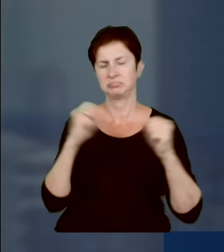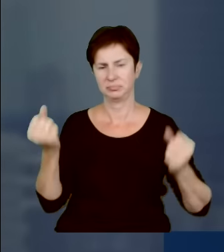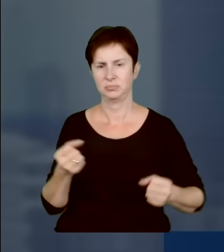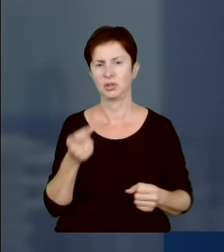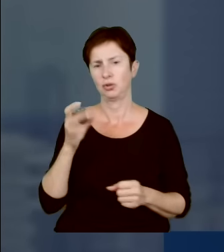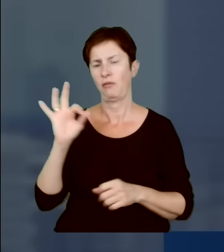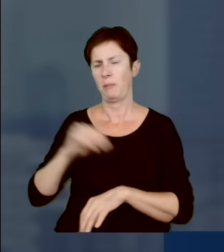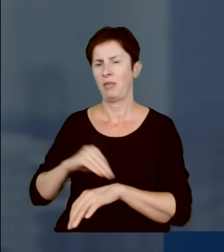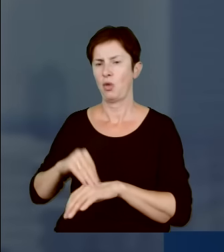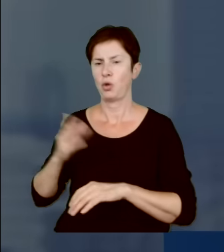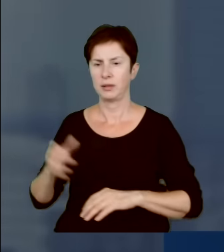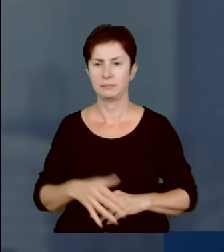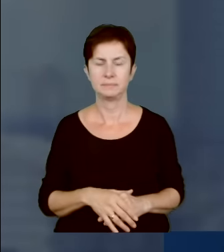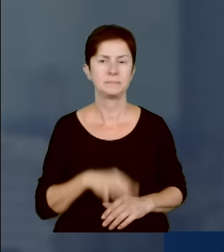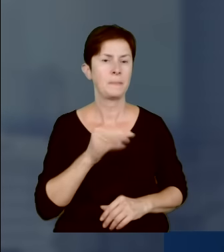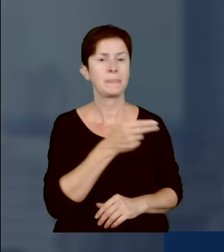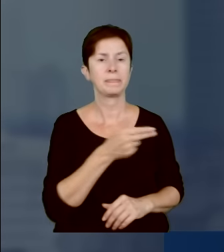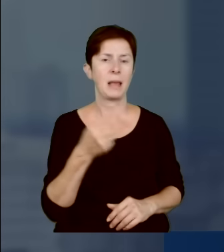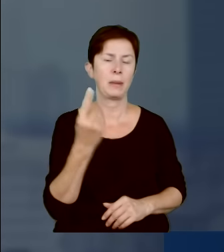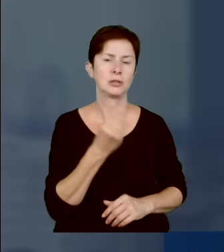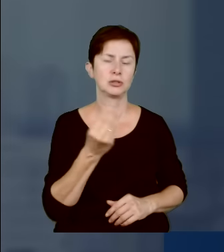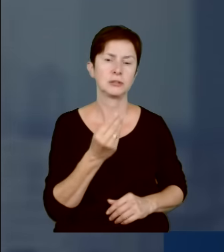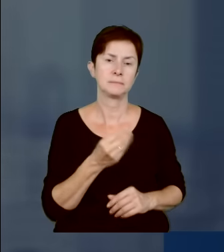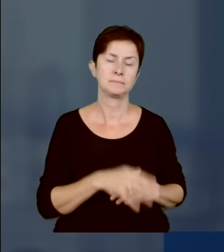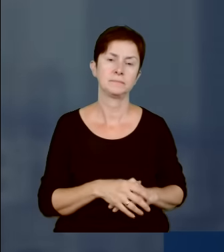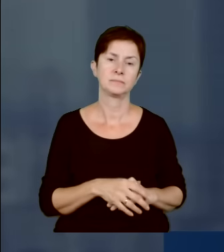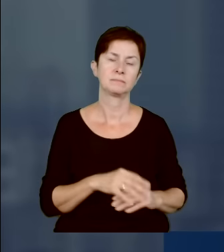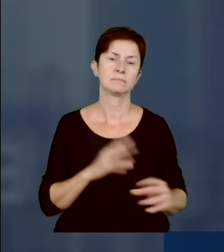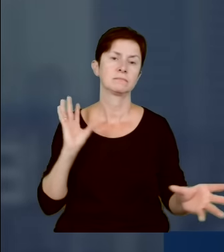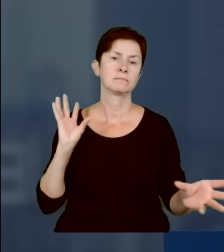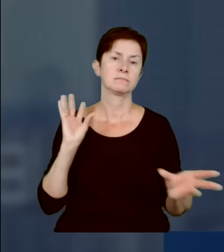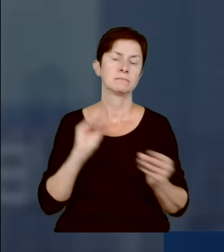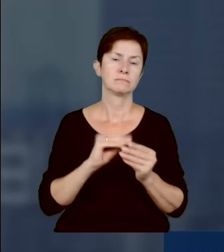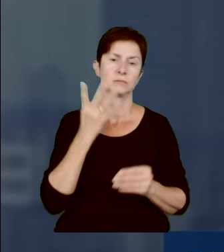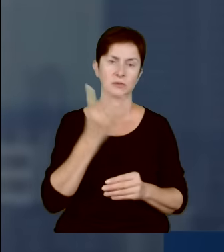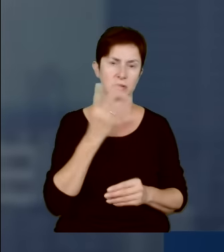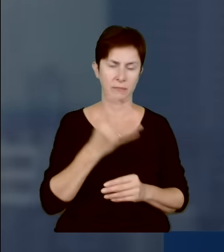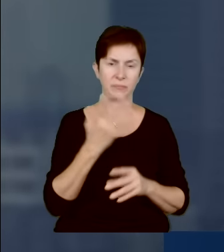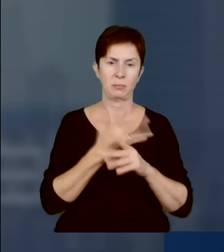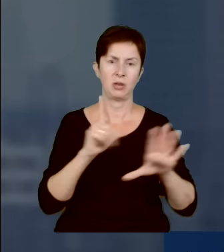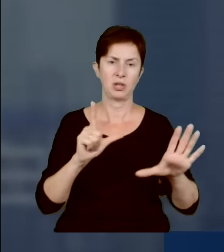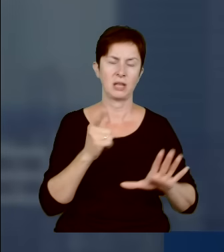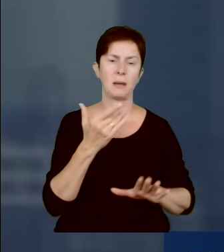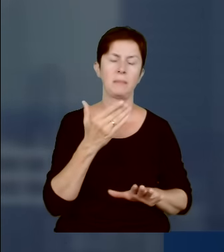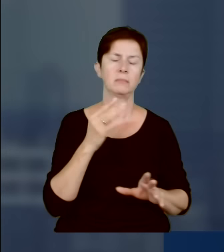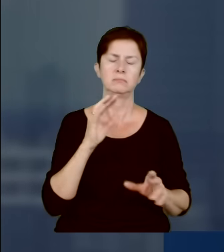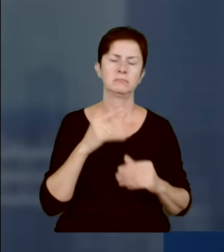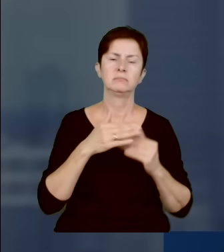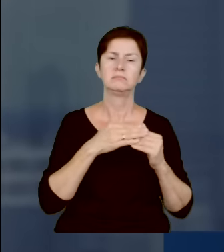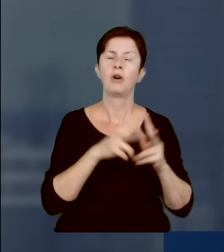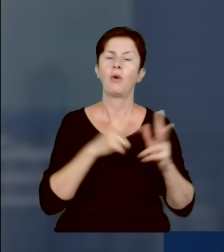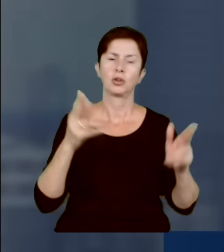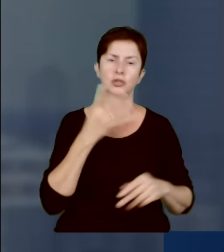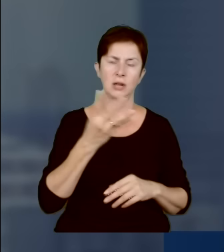Jeszcze kończąc ten temat, chciałabym pana zapytać. W ciągu czterech lat 57 miliardów mniej, ponad